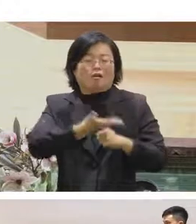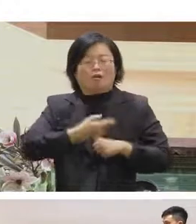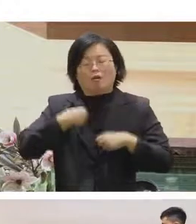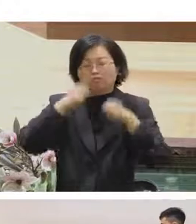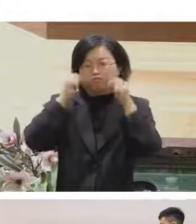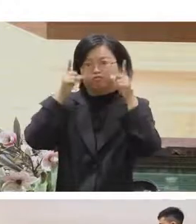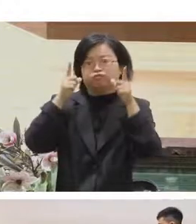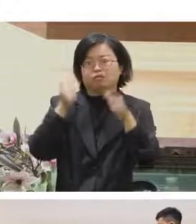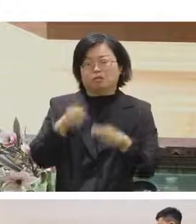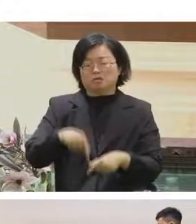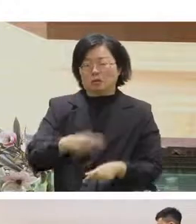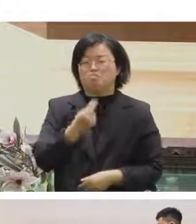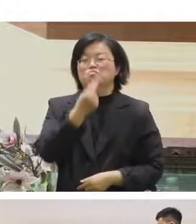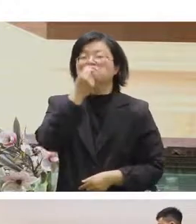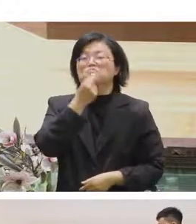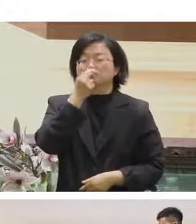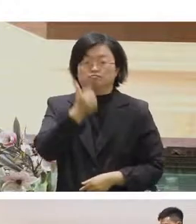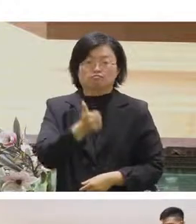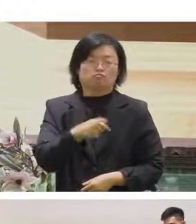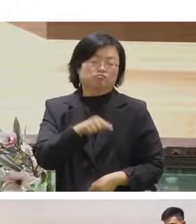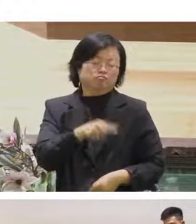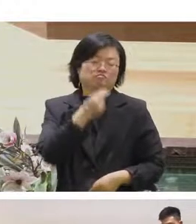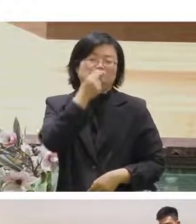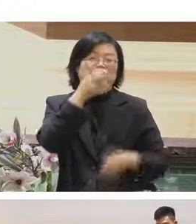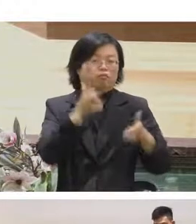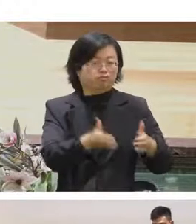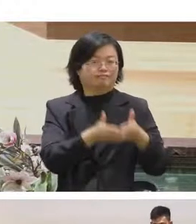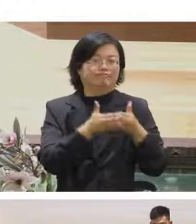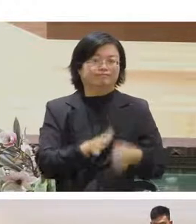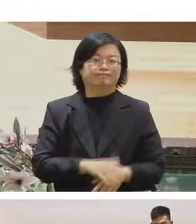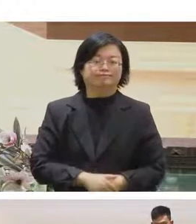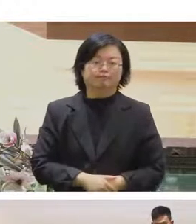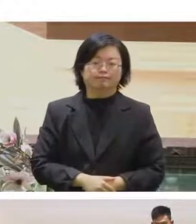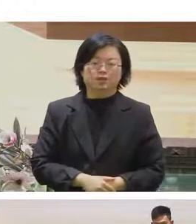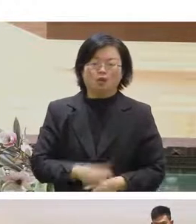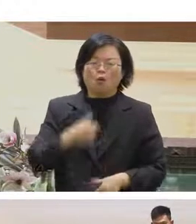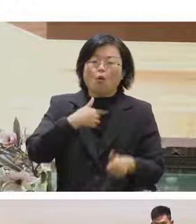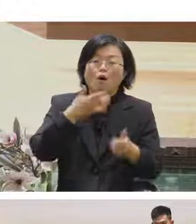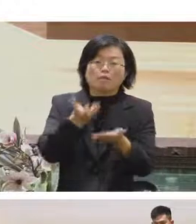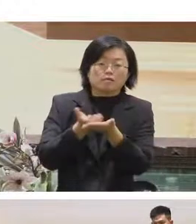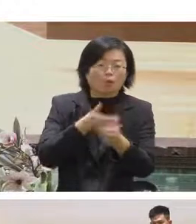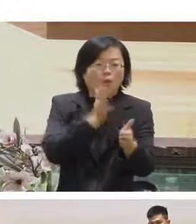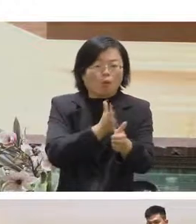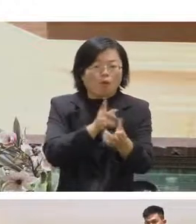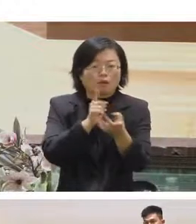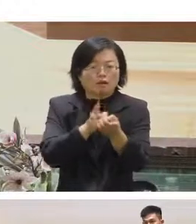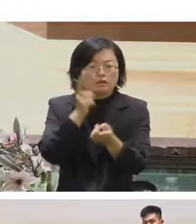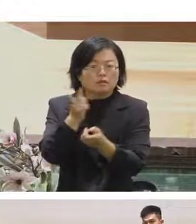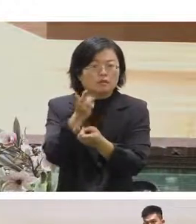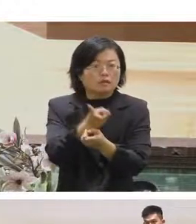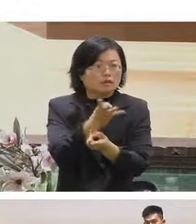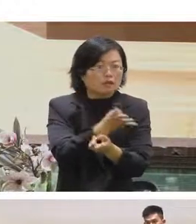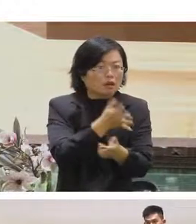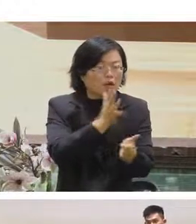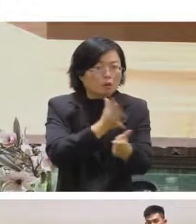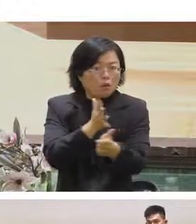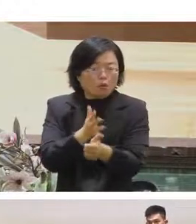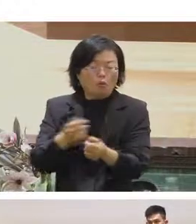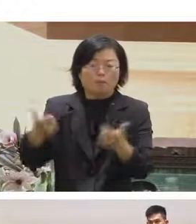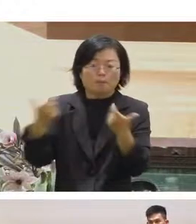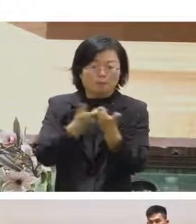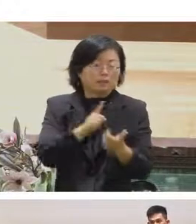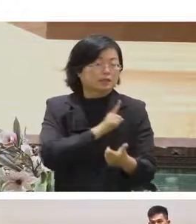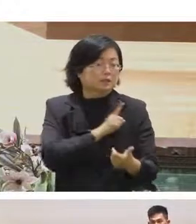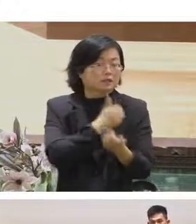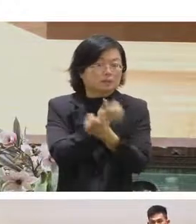一個氣味對來講是非常非常重要的對所以藉由就這幾個問題就是你focus在它上一次具體的經驗